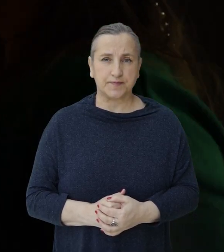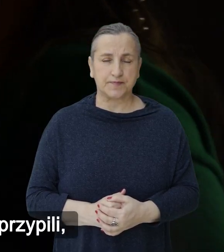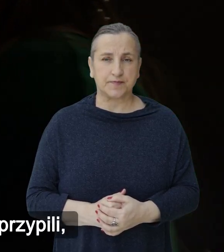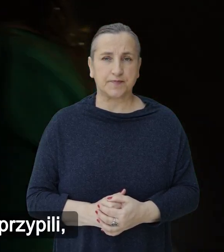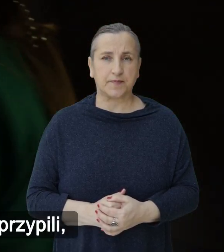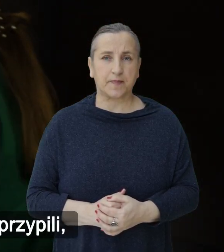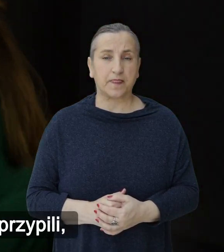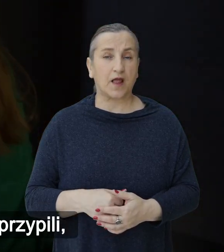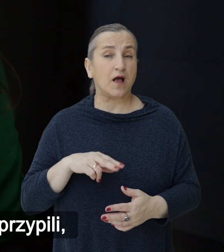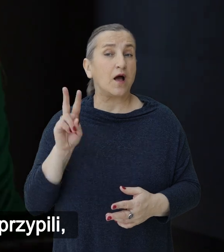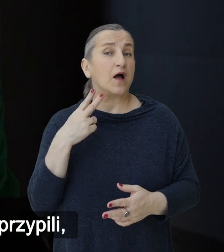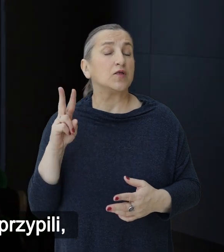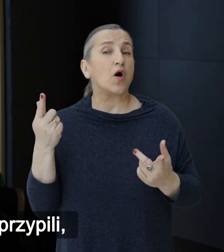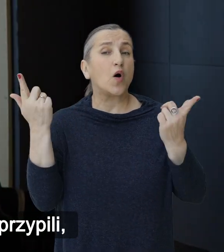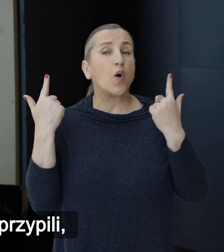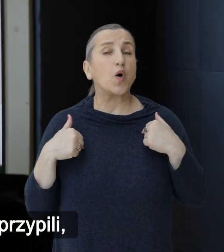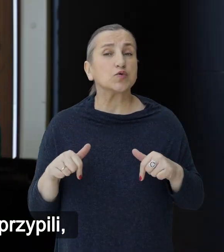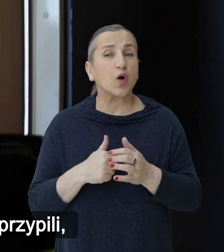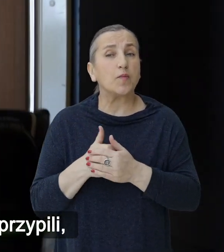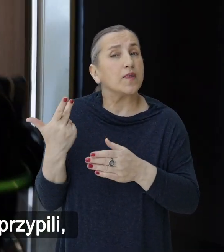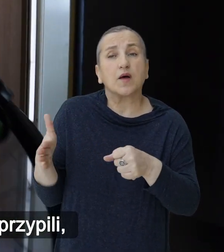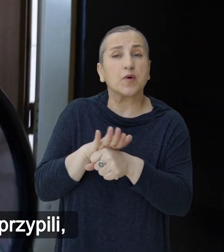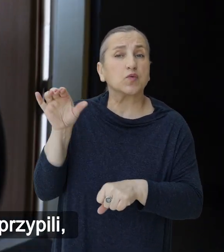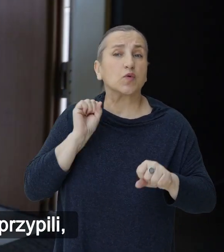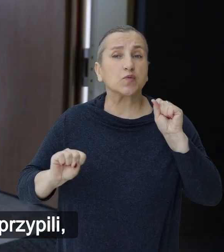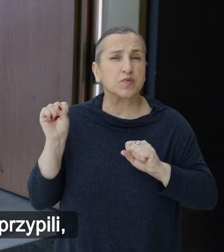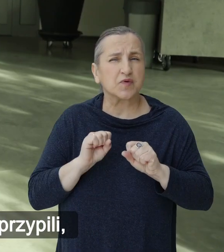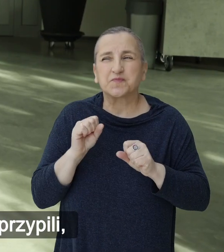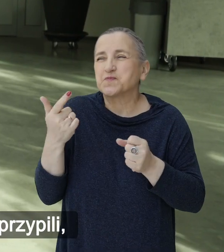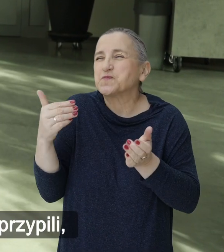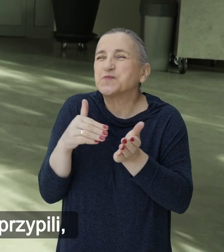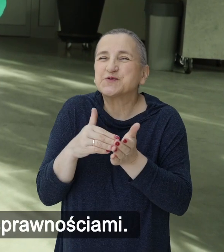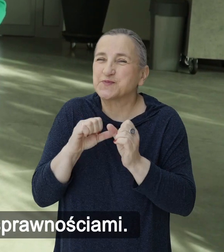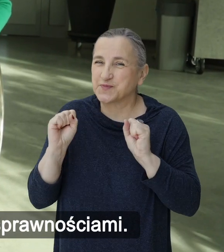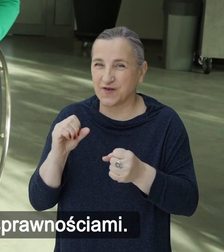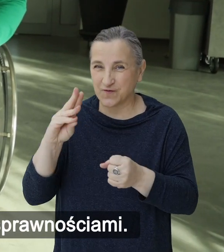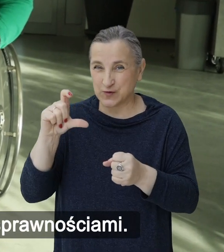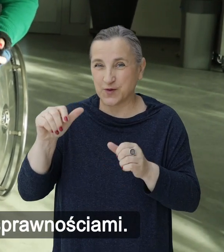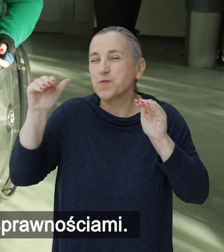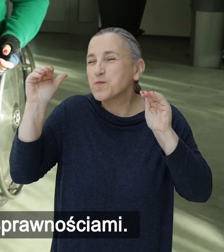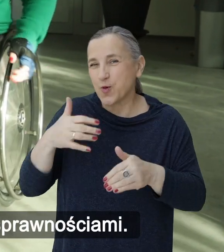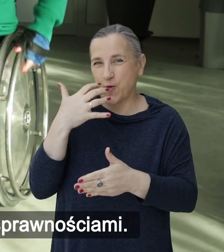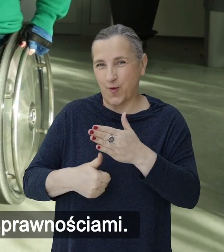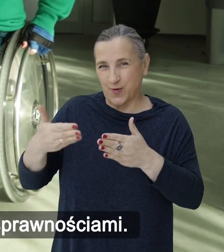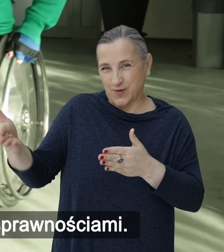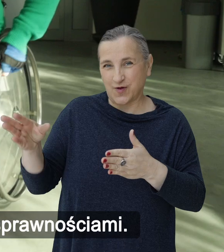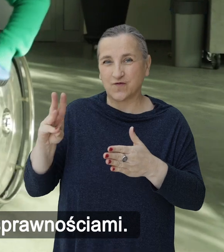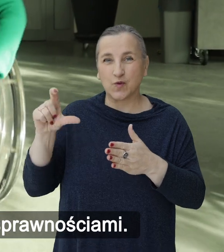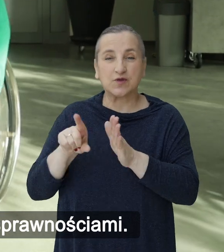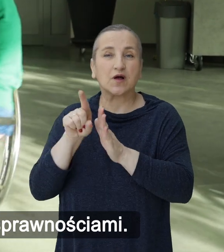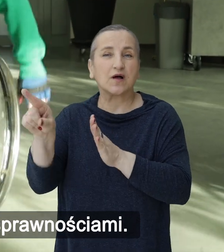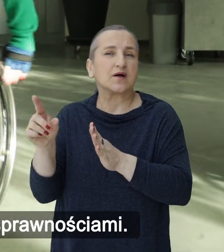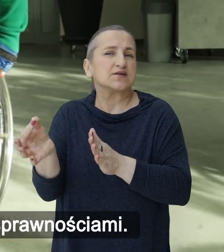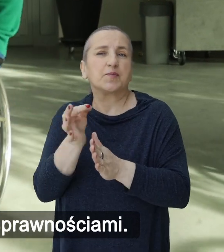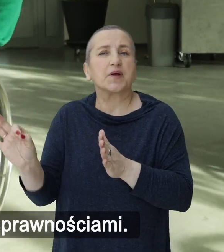Również kiedy osoby niepełnosprawną przypili, można skorzystać z toalety dla osób